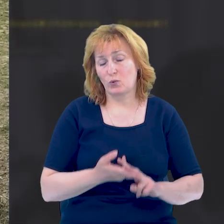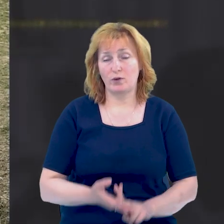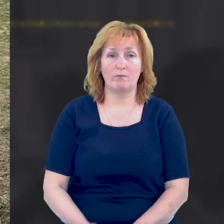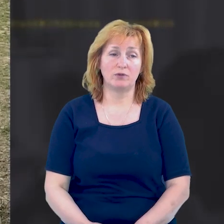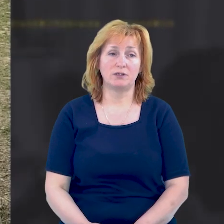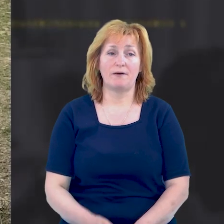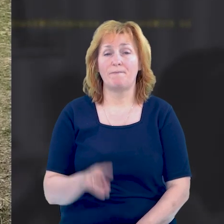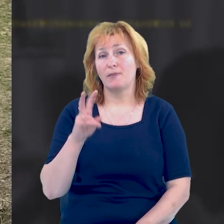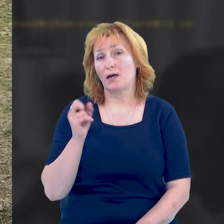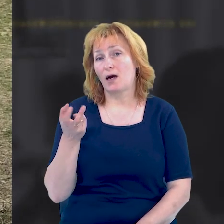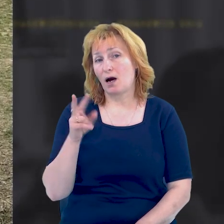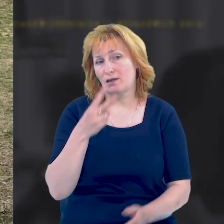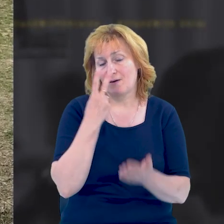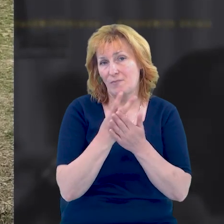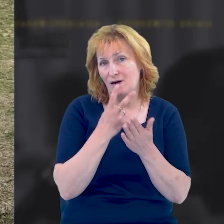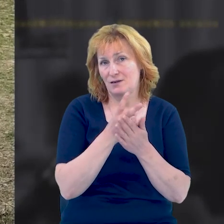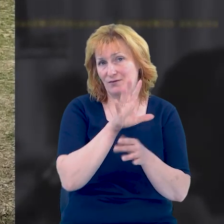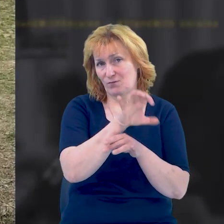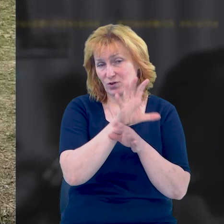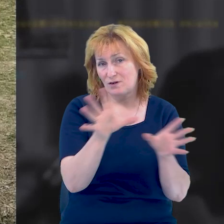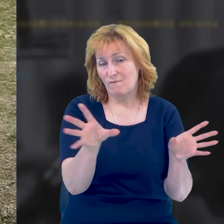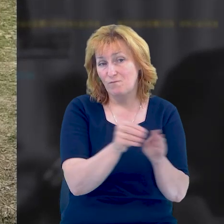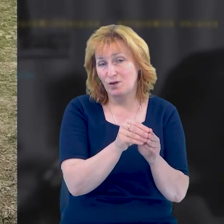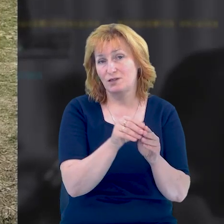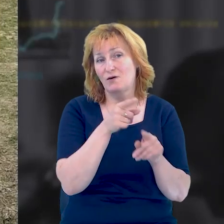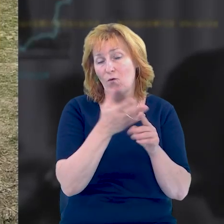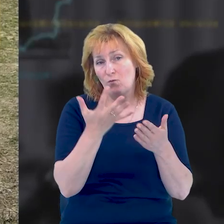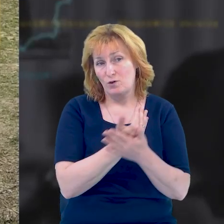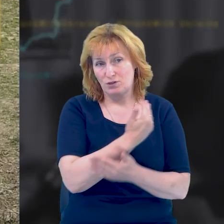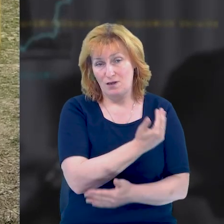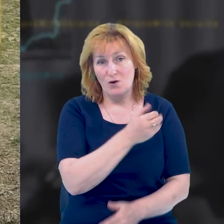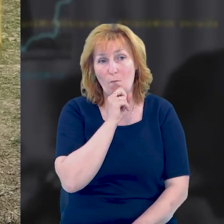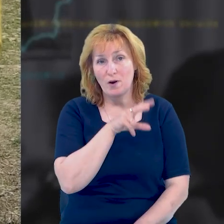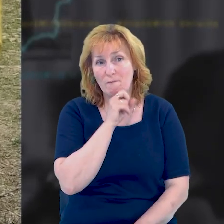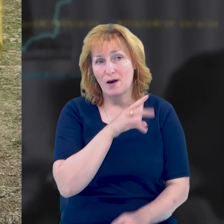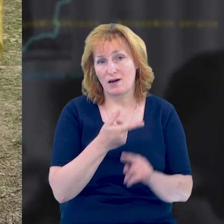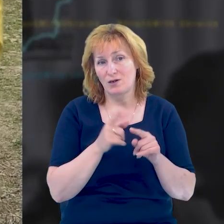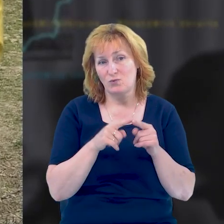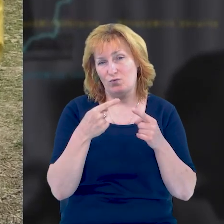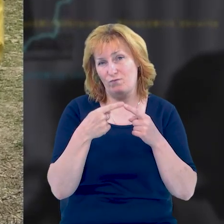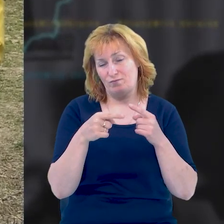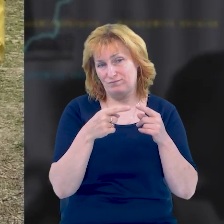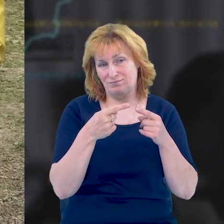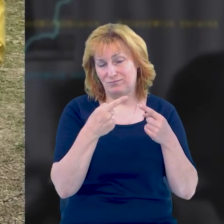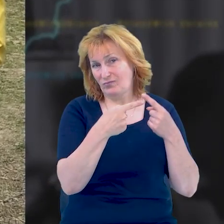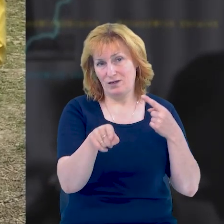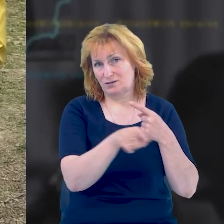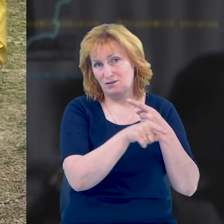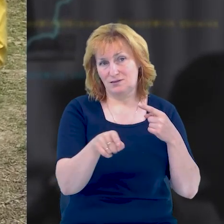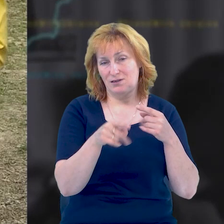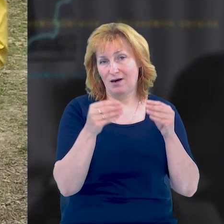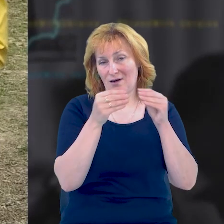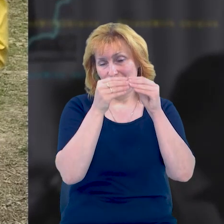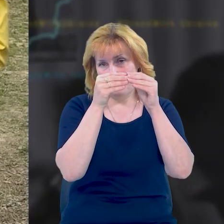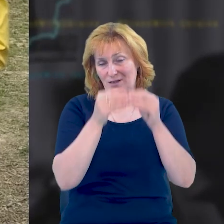Катерина показує спільні із Ангеліною знімки. Фактично вона її племінниця, але через різницю у 10 місяців була